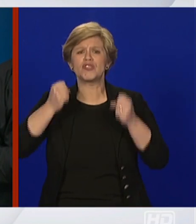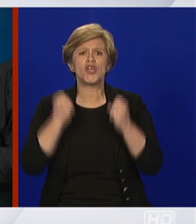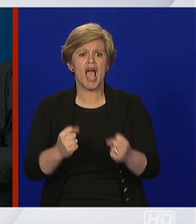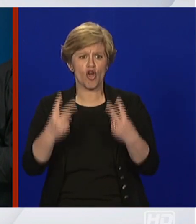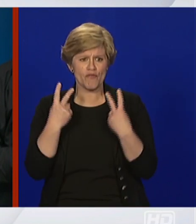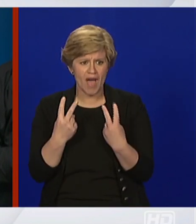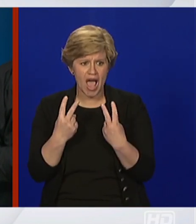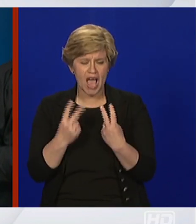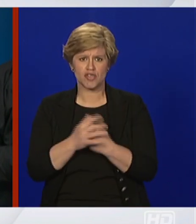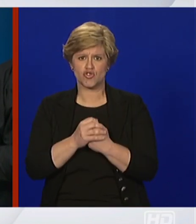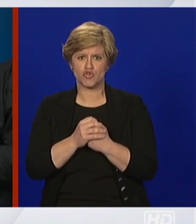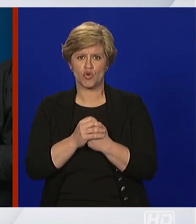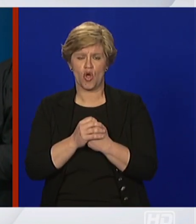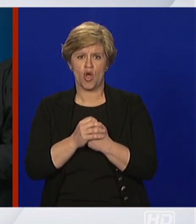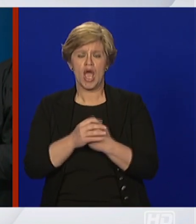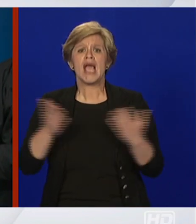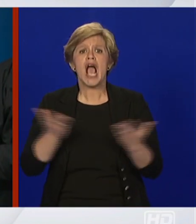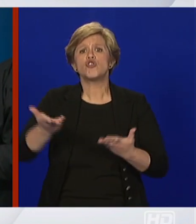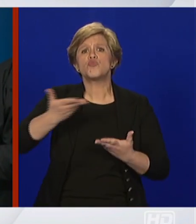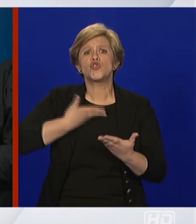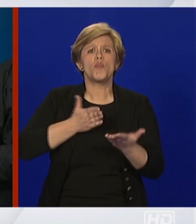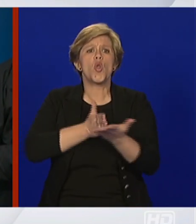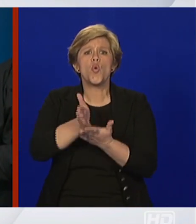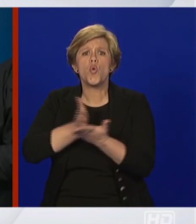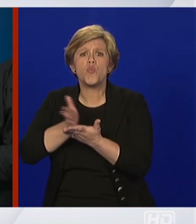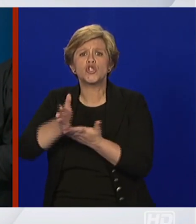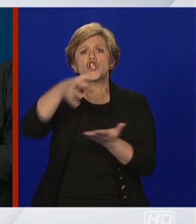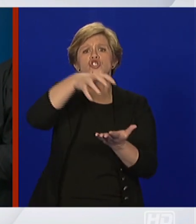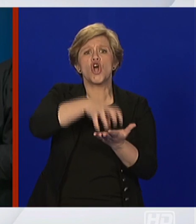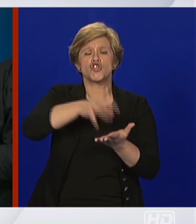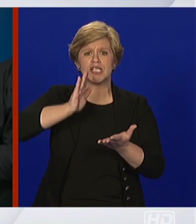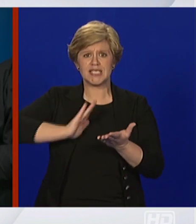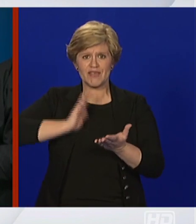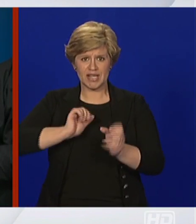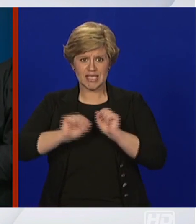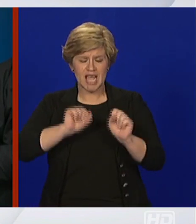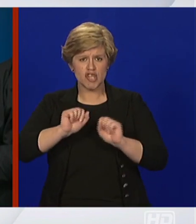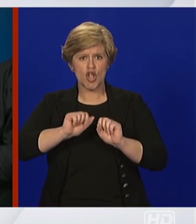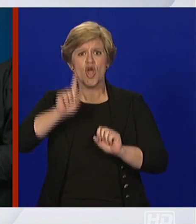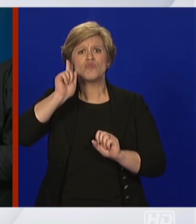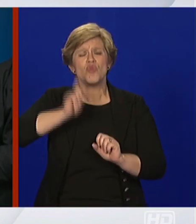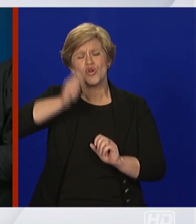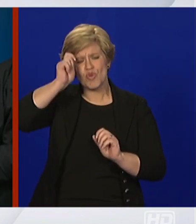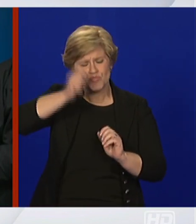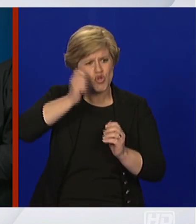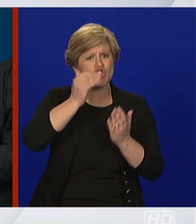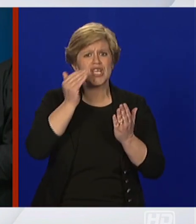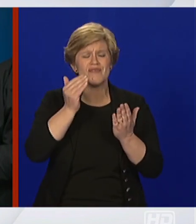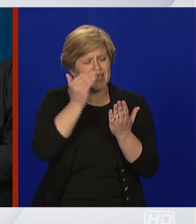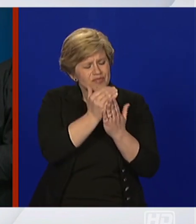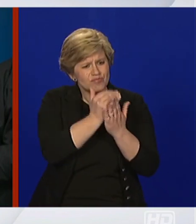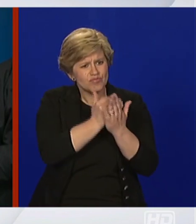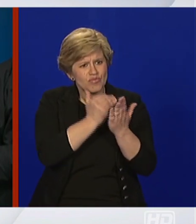međutim prema onim uputama koje su dobili od stođera civilne zaštite. Dakle poštivati sve upute održavanja